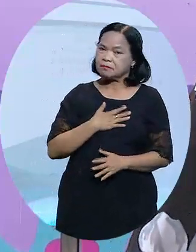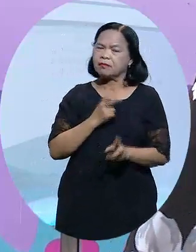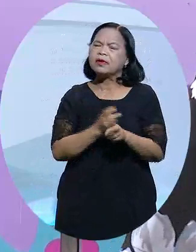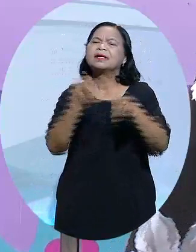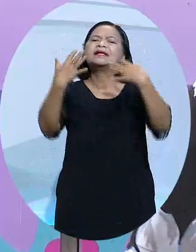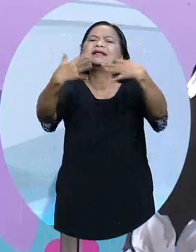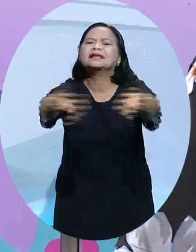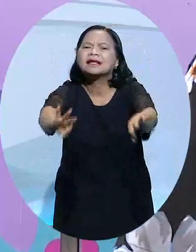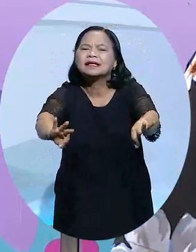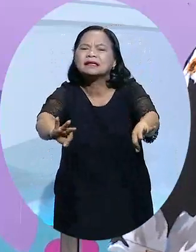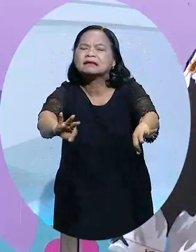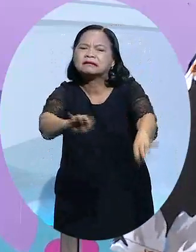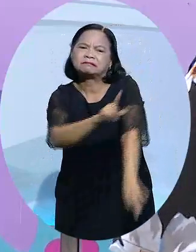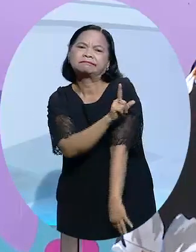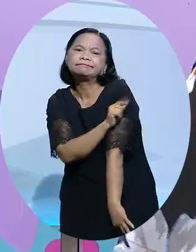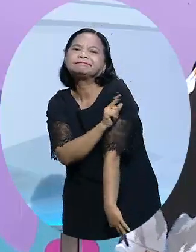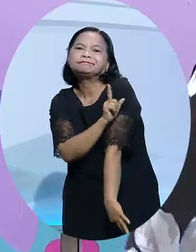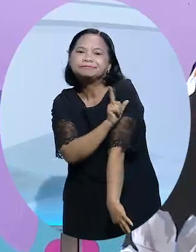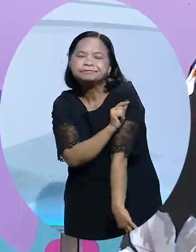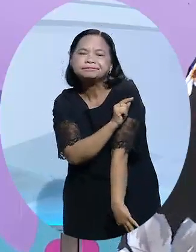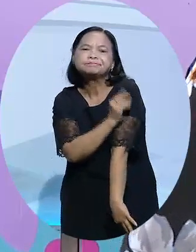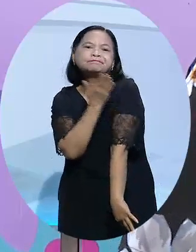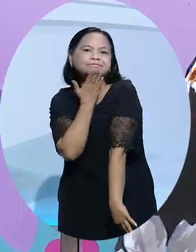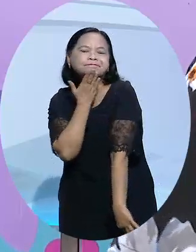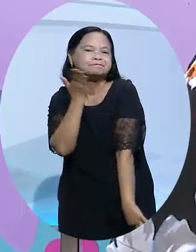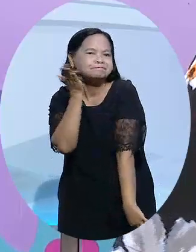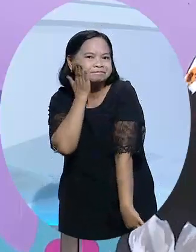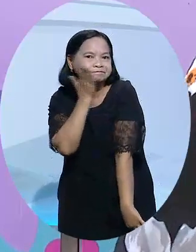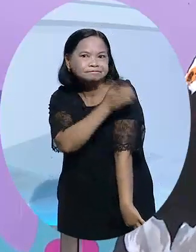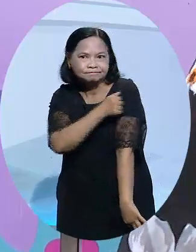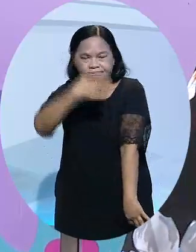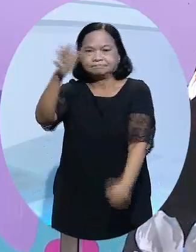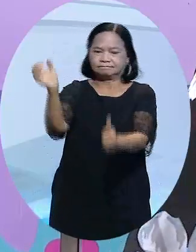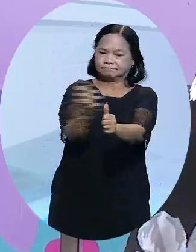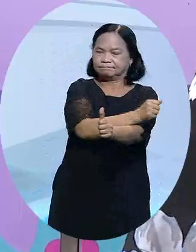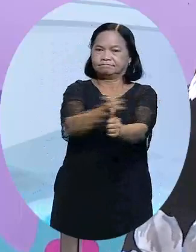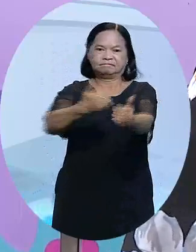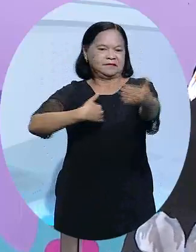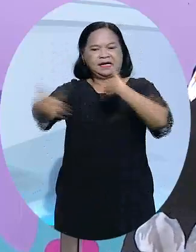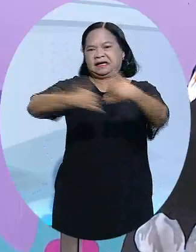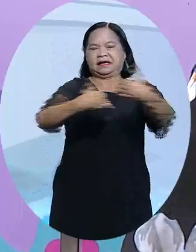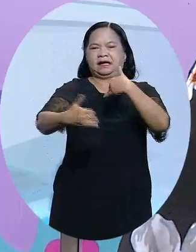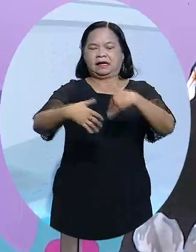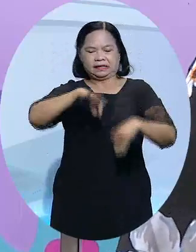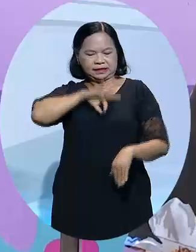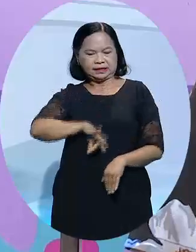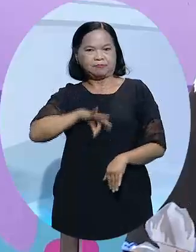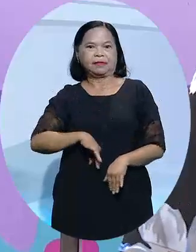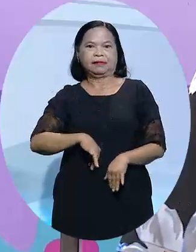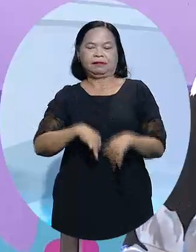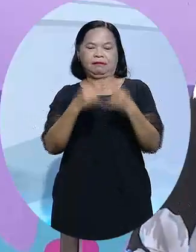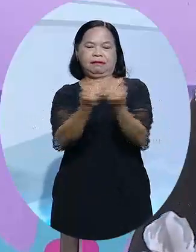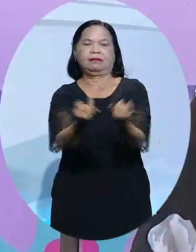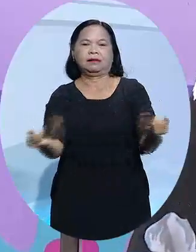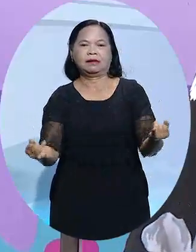gì? Tức là chúng ta rất là ích kỷ, tại vì khi cha mẹ người lớn bạo hành thì sẽ ảnh hưởng tới mấy đứa con tâm lý, mấy đứa trẻ. Thì qua